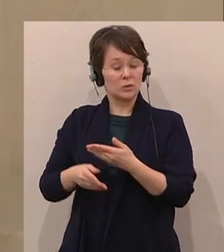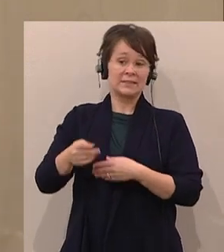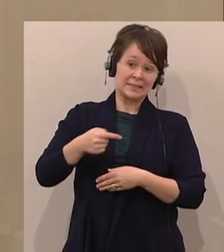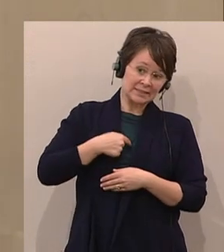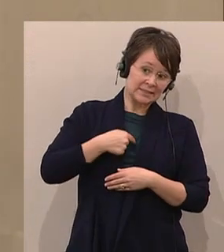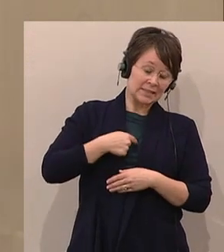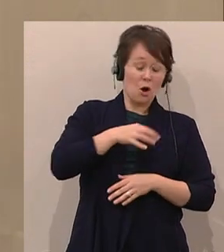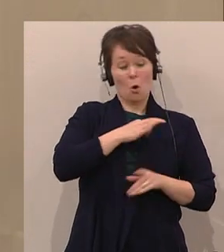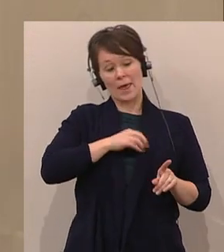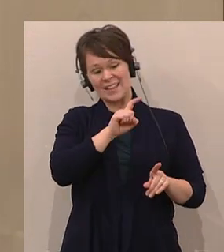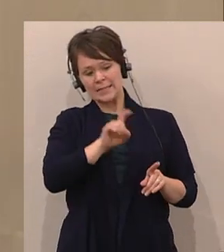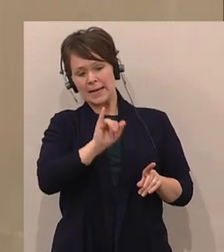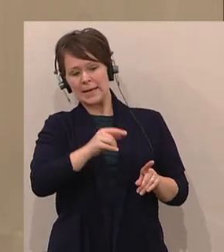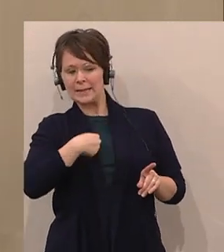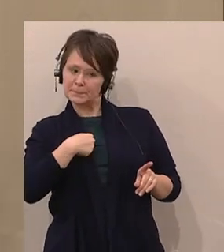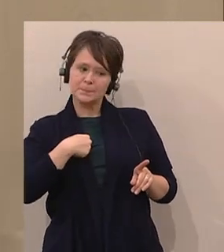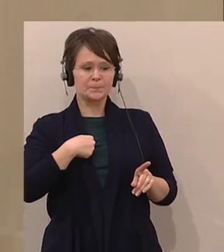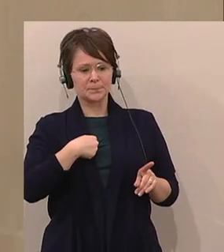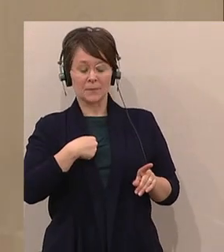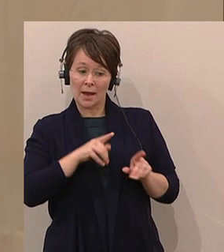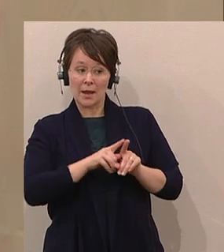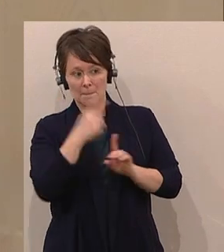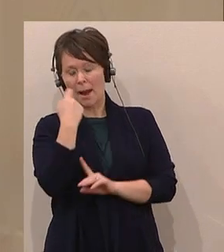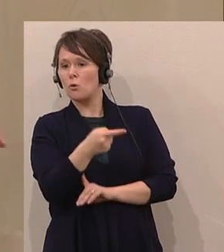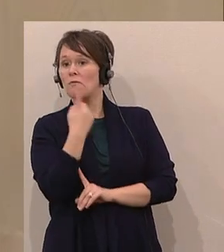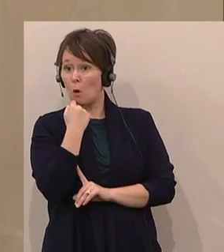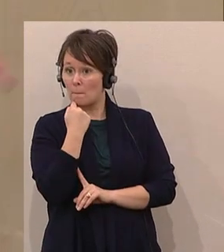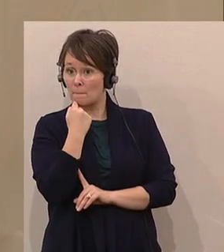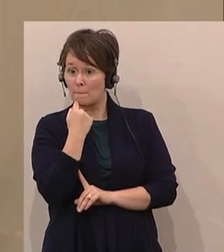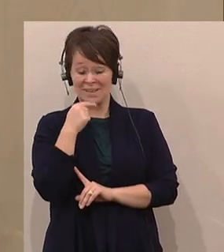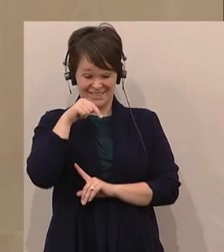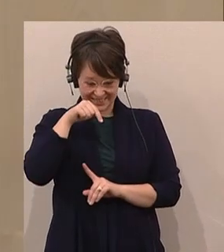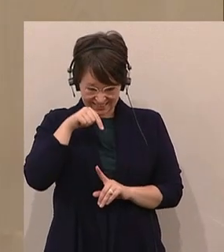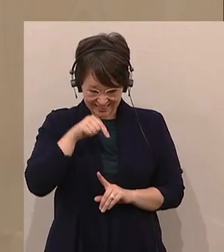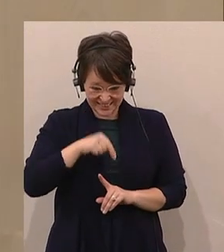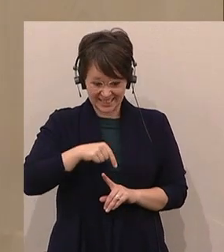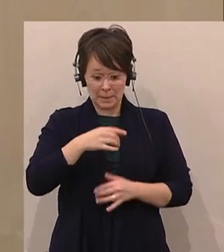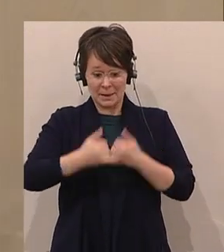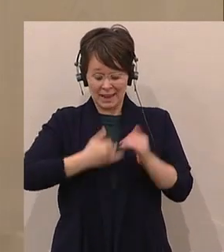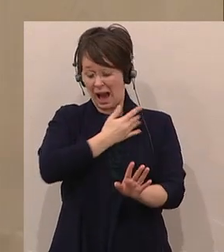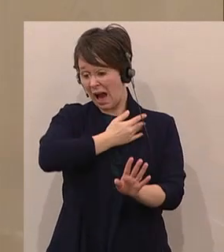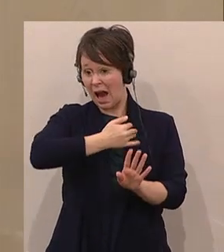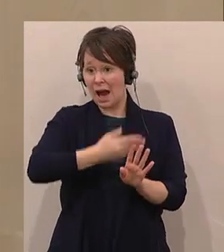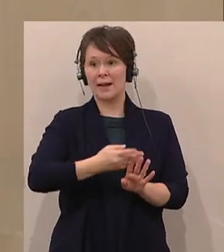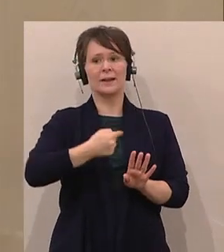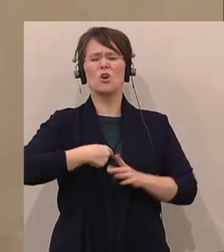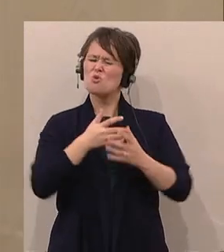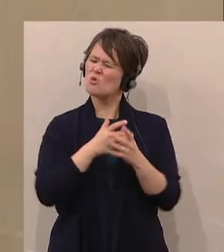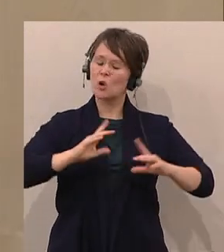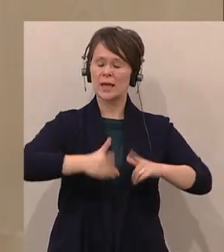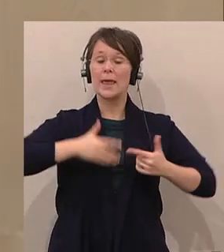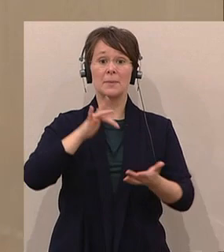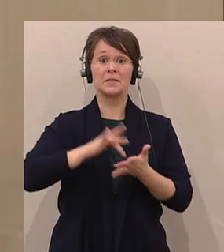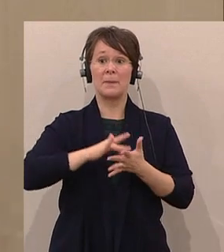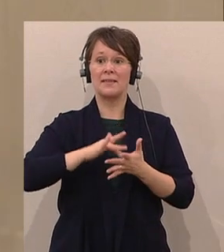es ist mir gelungen, in den letzten vier Jahren in diesem Hause den größten Lebensmittelskandal Europas aufzudecken und dieser Punkt,